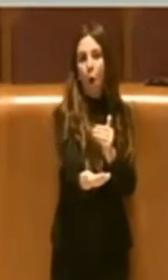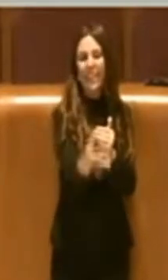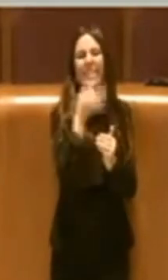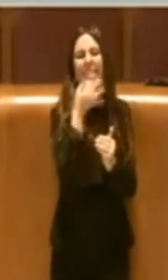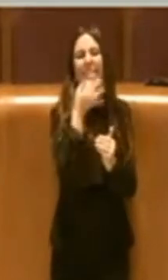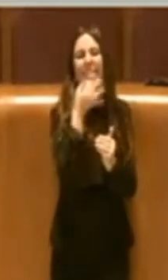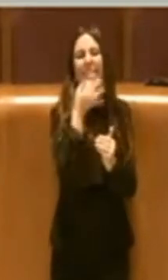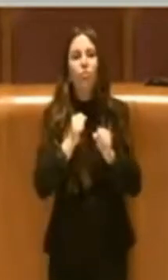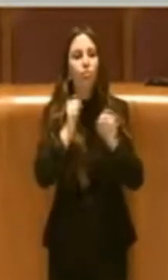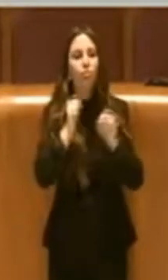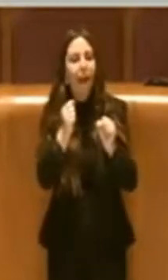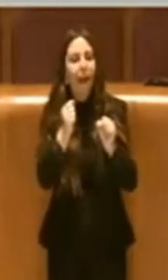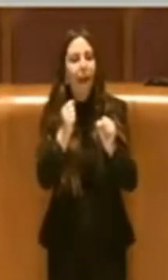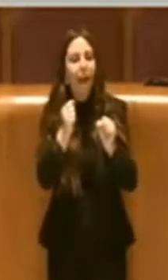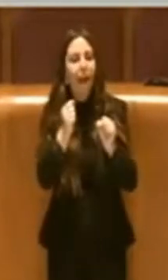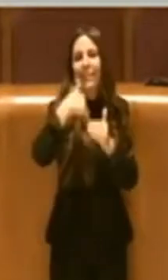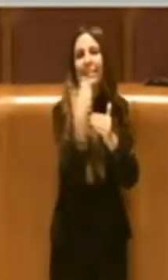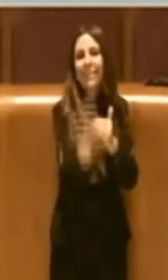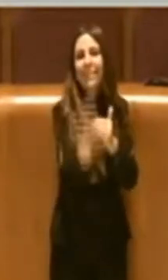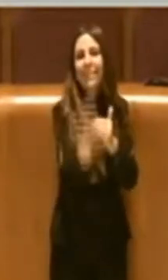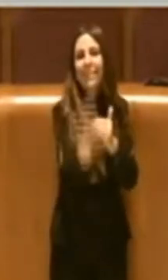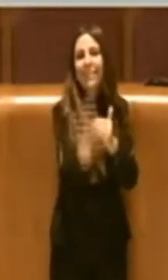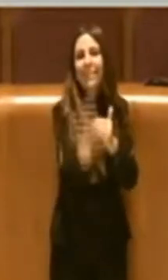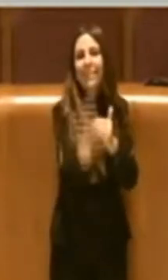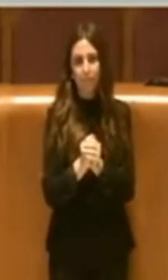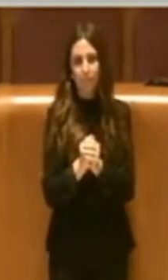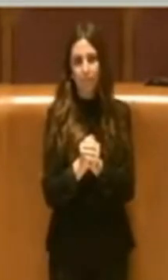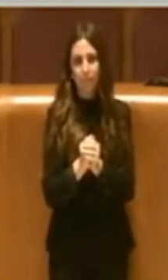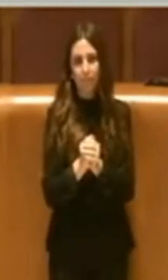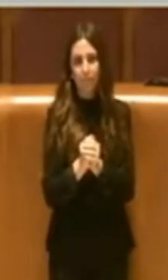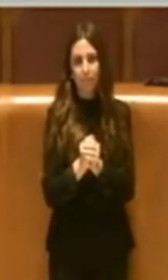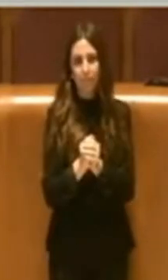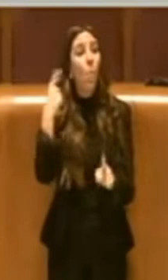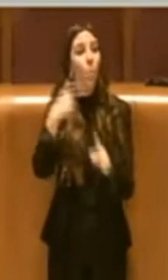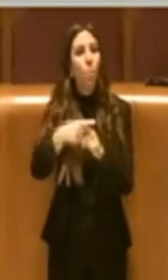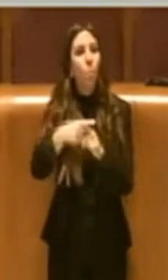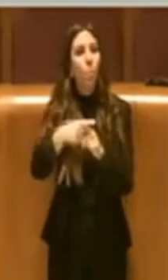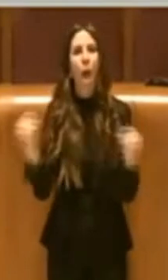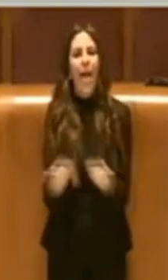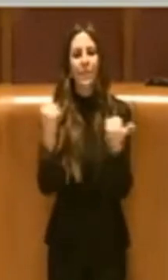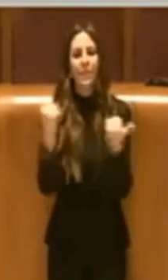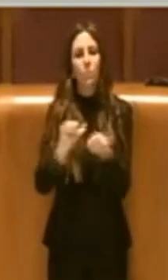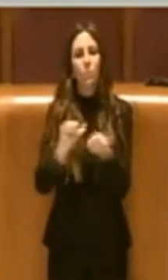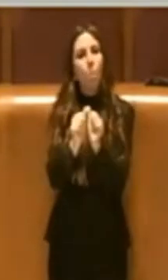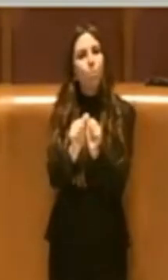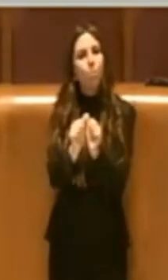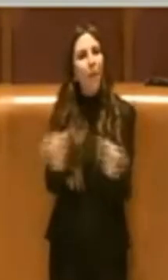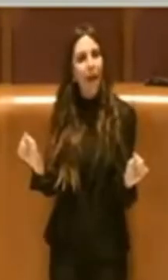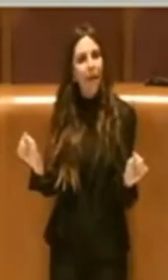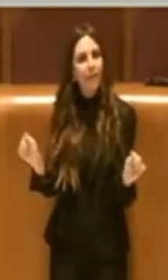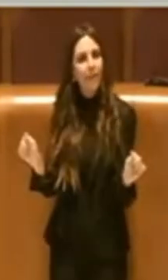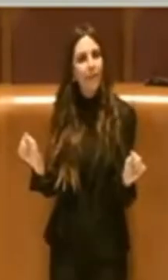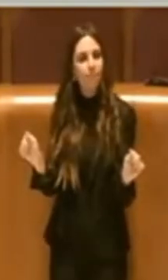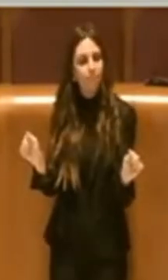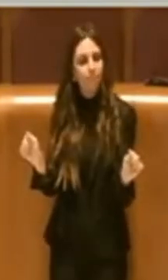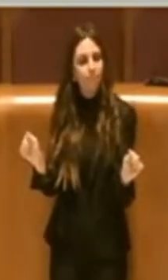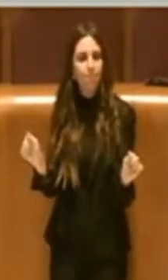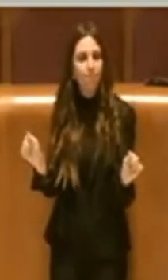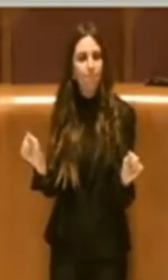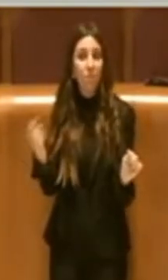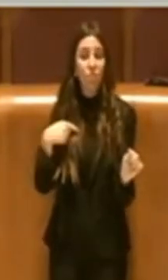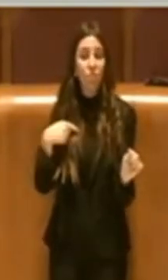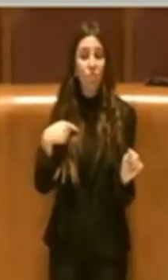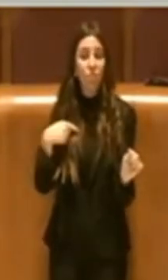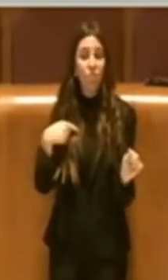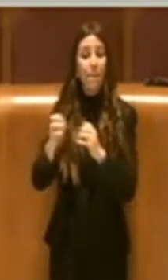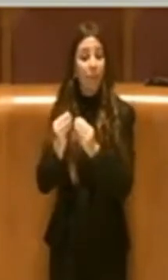fare ginnastica anche all'esterno. Inoltre non solo, tutte le attività sportive di base che sono offerte dall